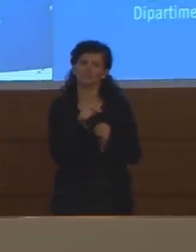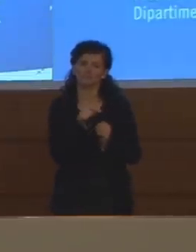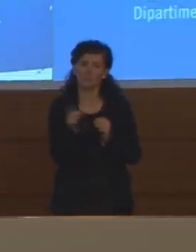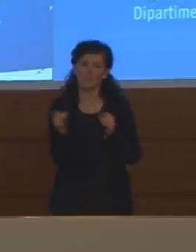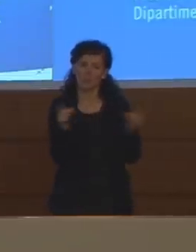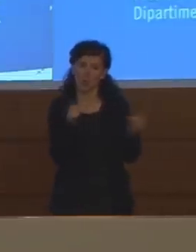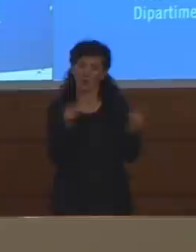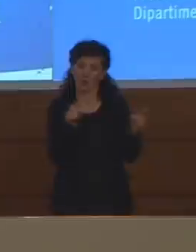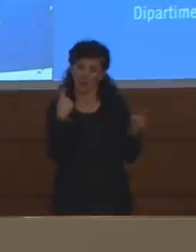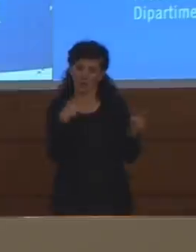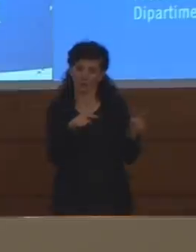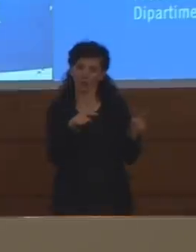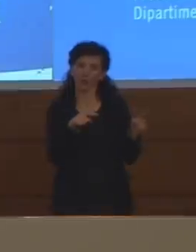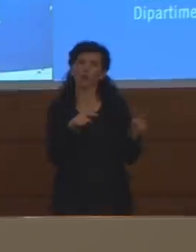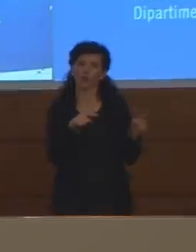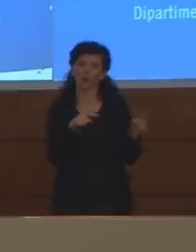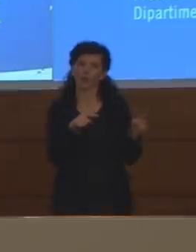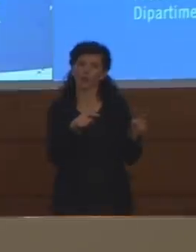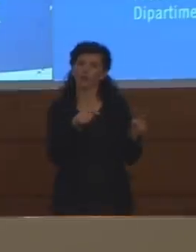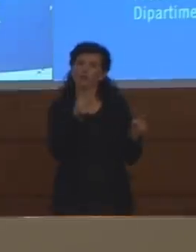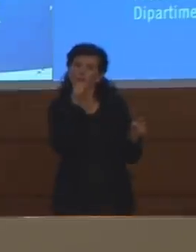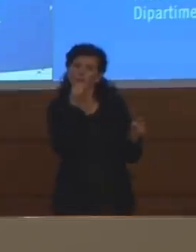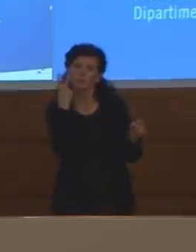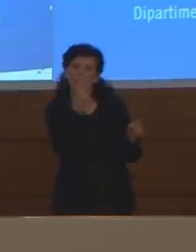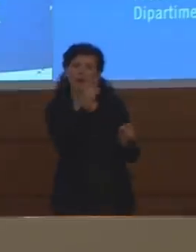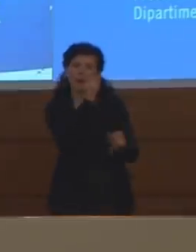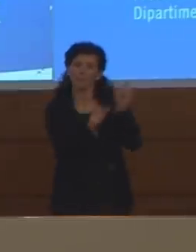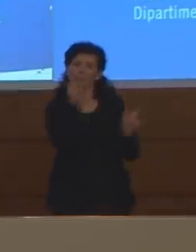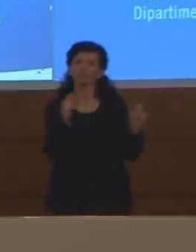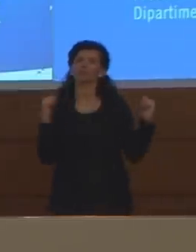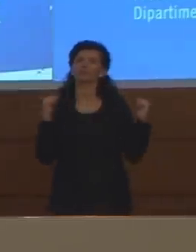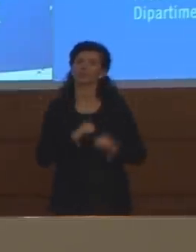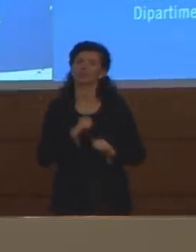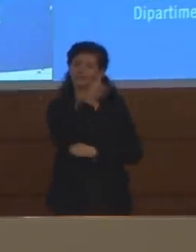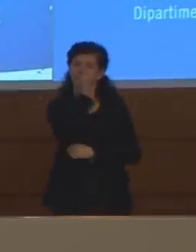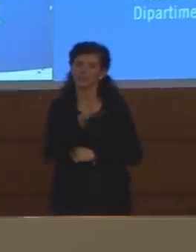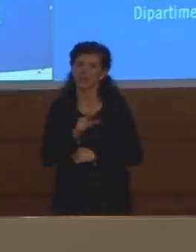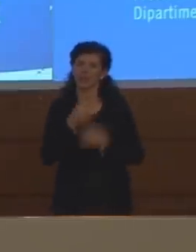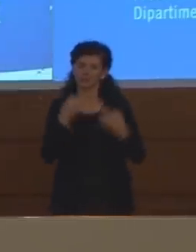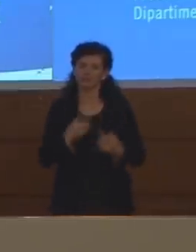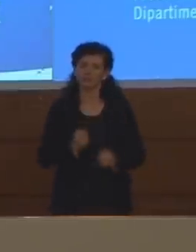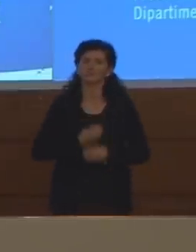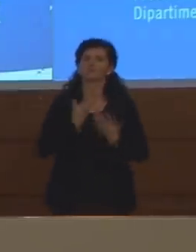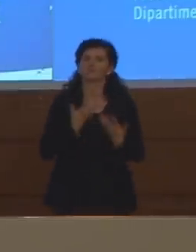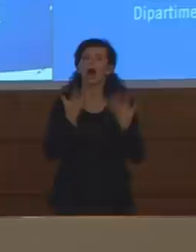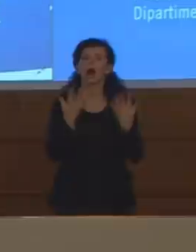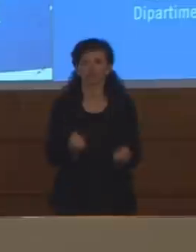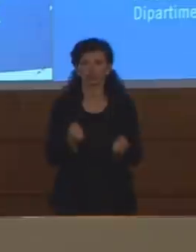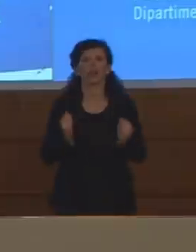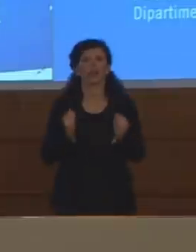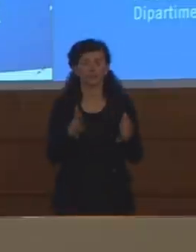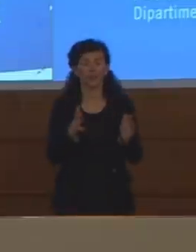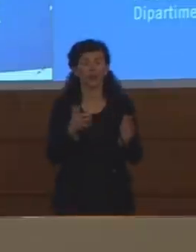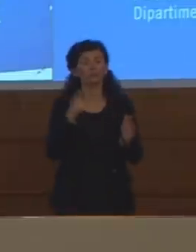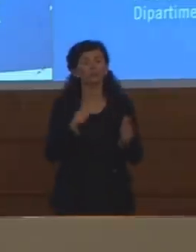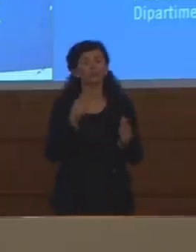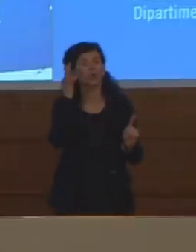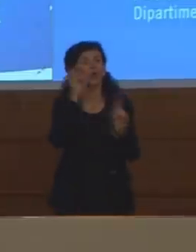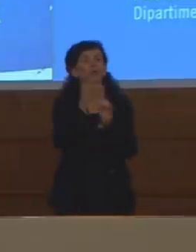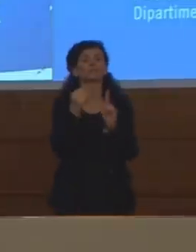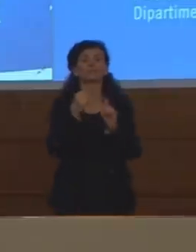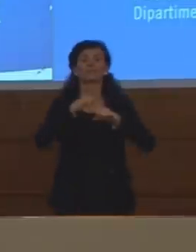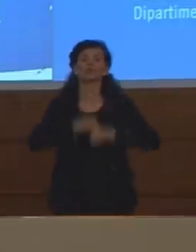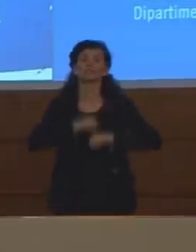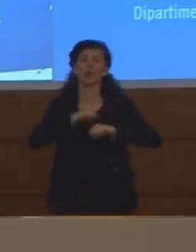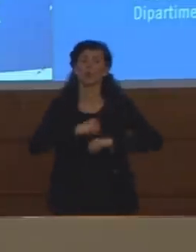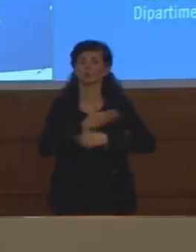verificherà la grande responsabilità degli italiani rispetto a un problema così grande di salute pubblica. Quindi mi aspetto che ci sarà